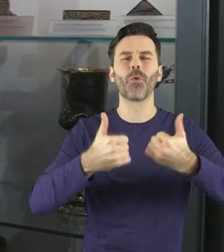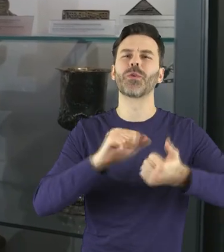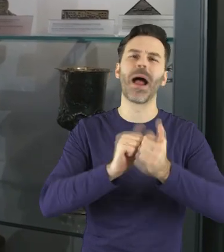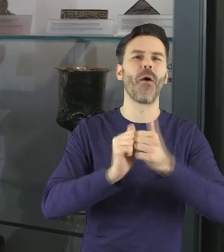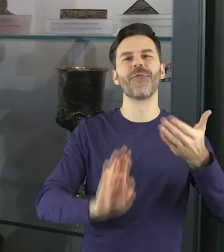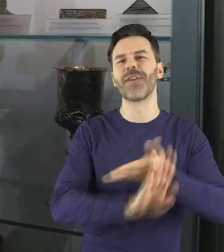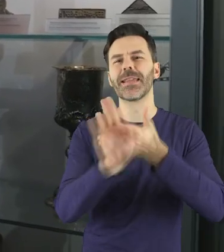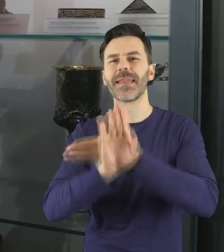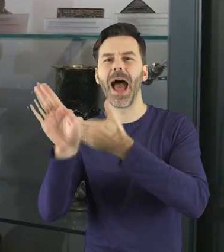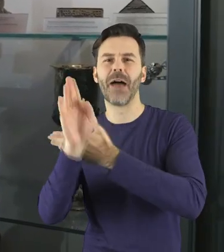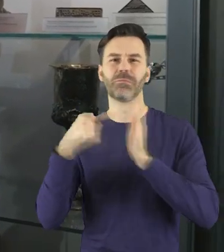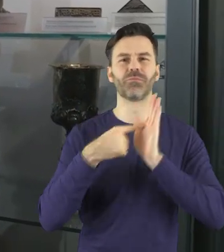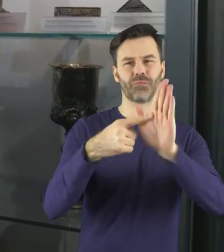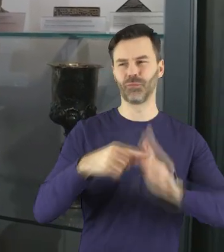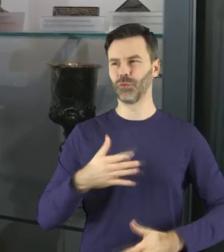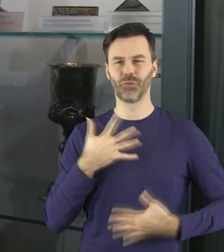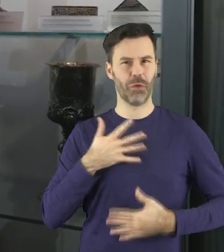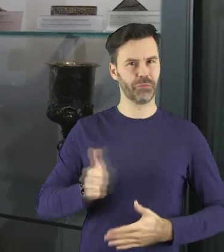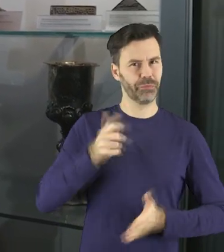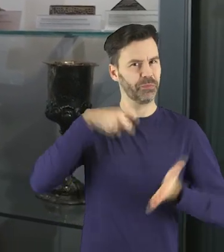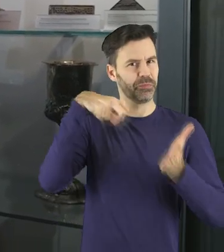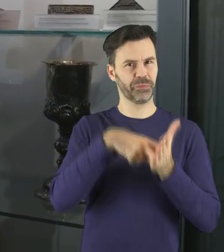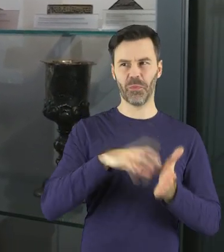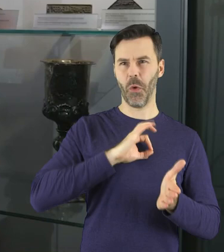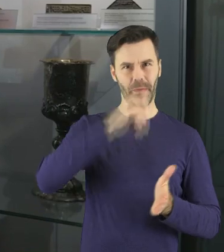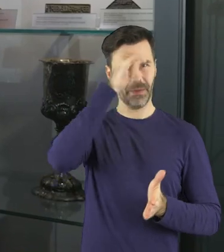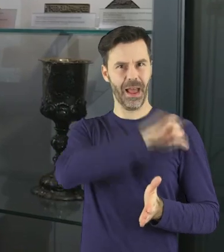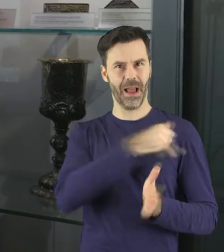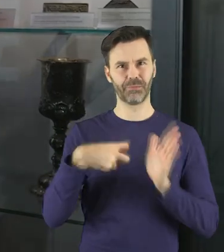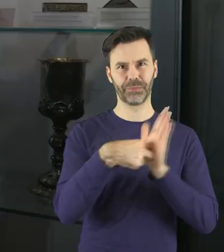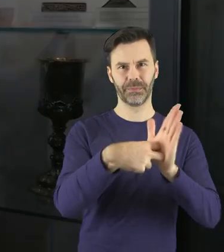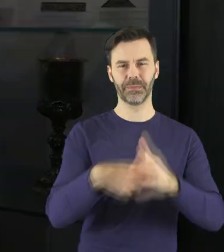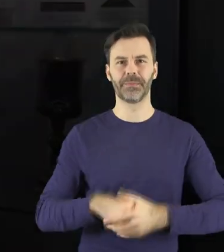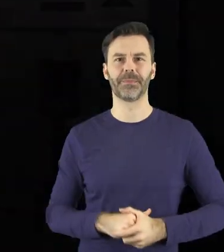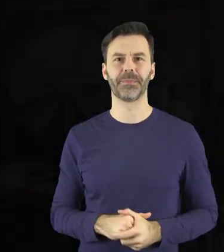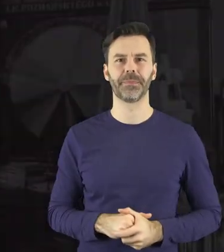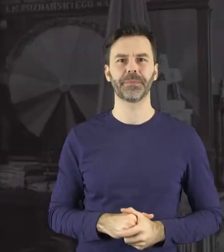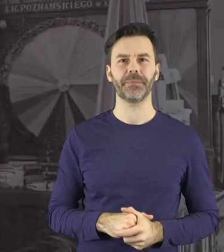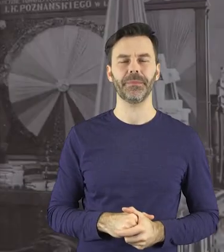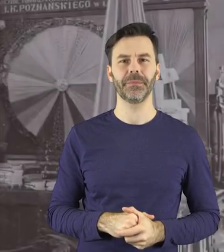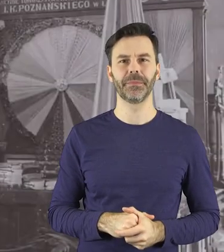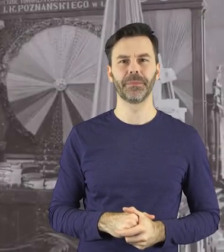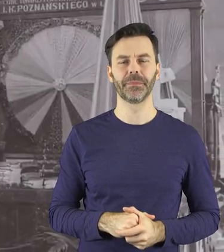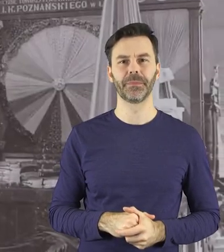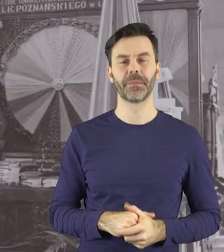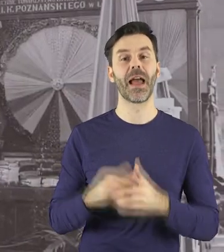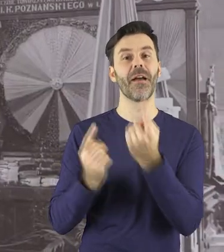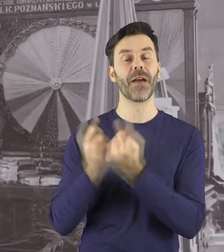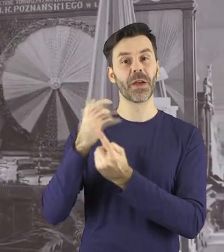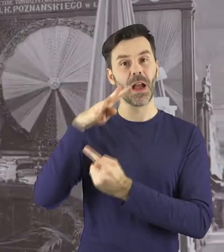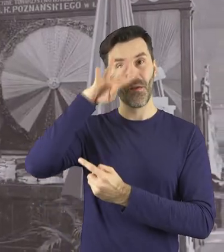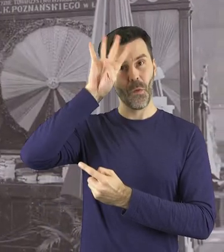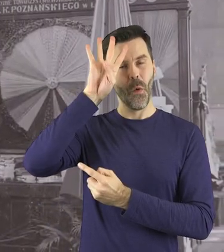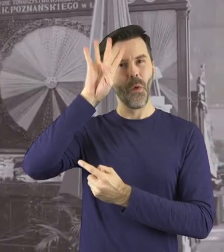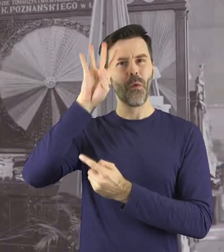czy wystaw, na który prezentowane były tkaniny danej spółki, wyprodukowane w danej fabryce. Łódzcy fabrykanci bardzo